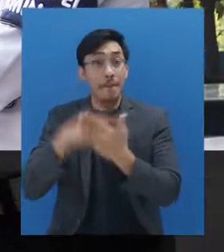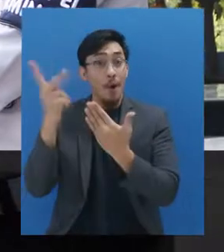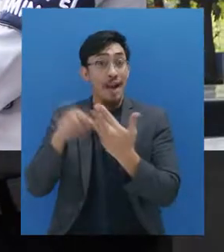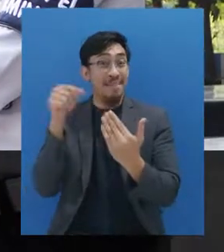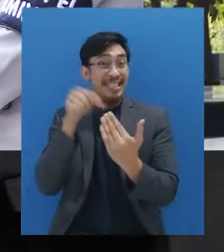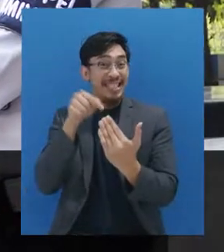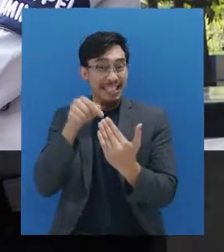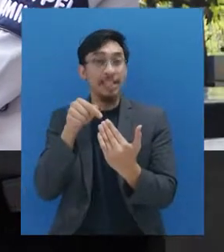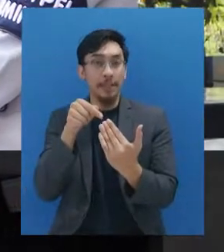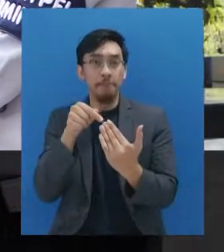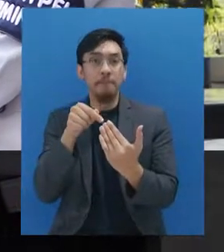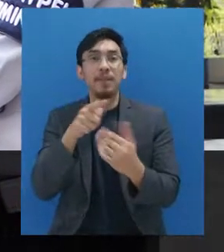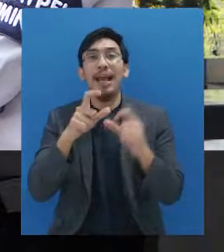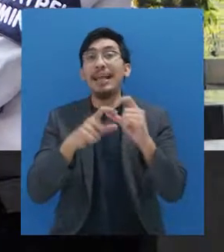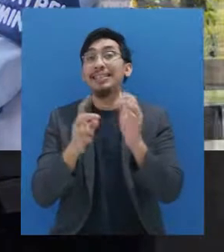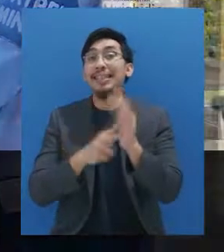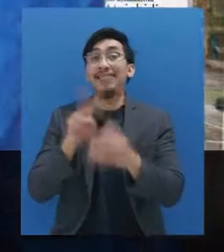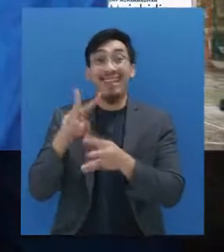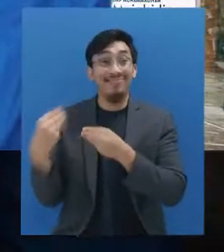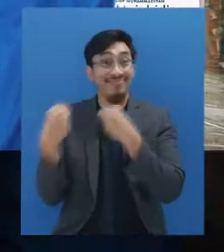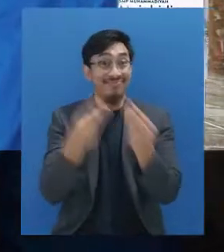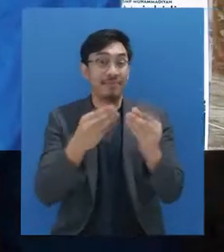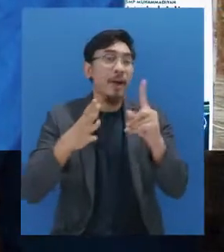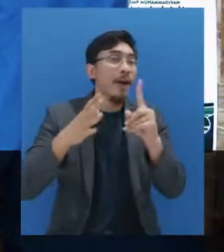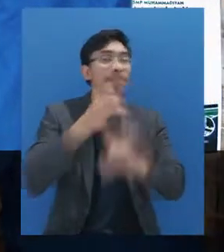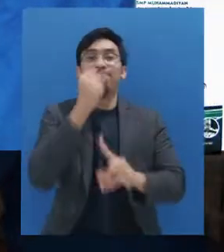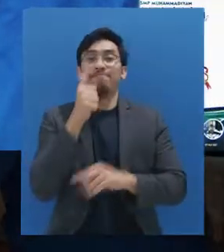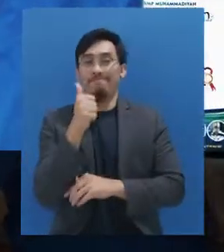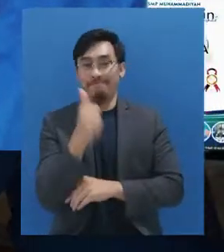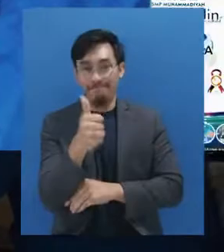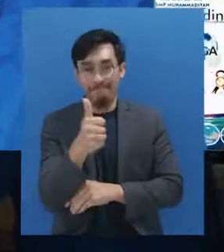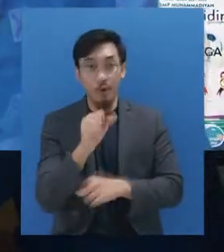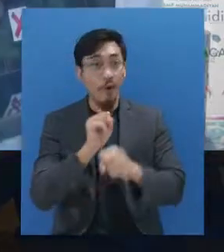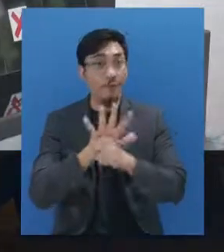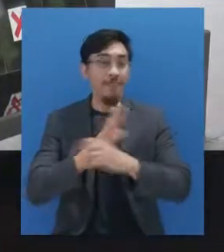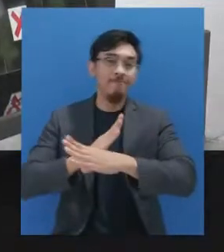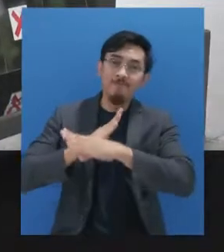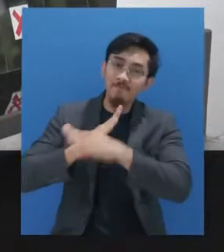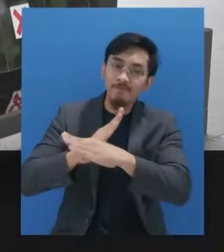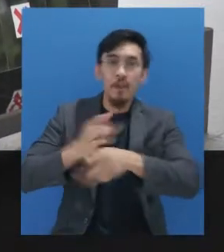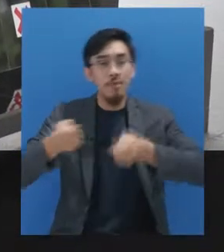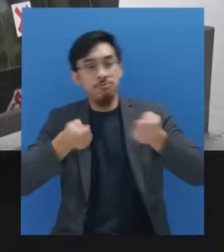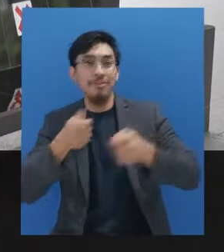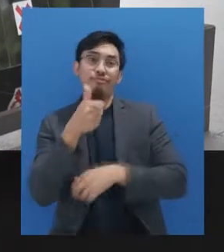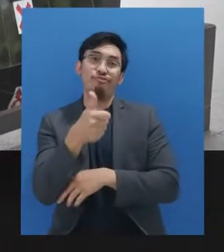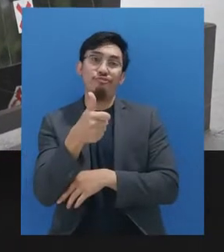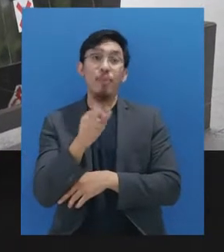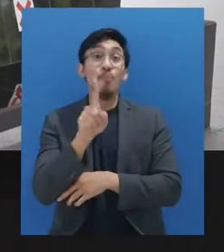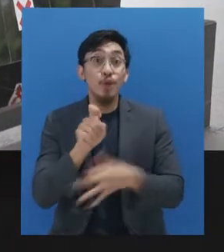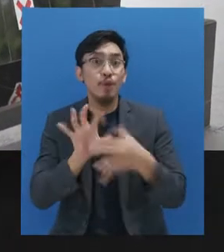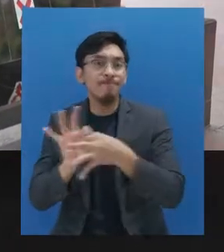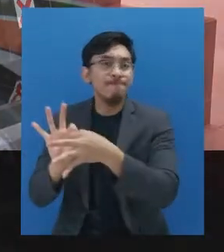apa yang diprogramkan oleh SNV tercapai. Pencegahan dan pengendalian COVID-19